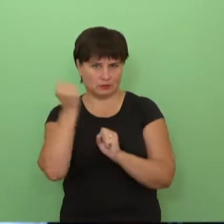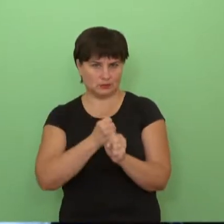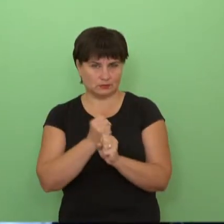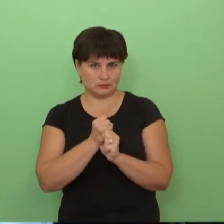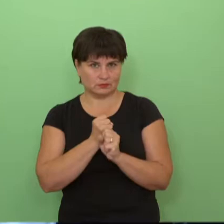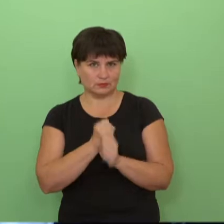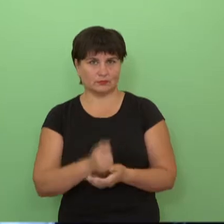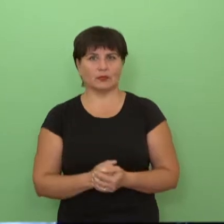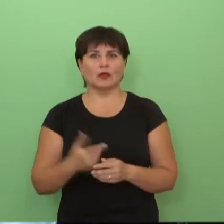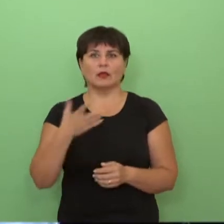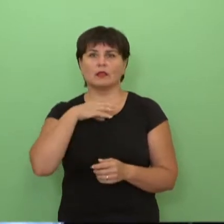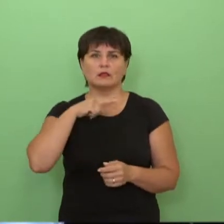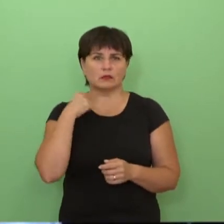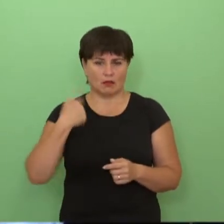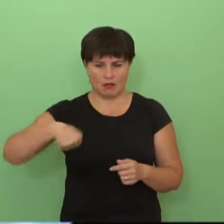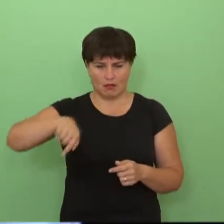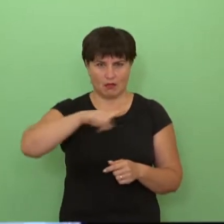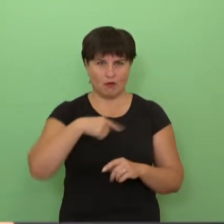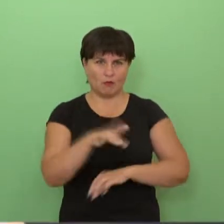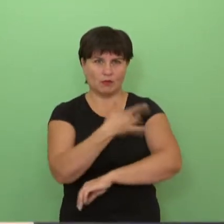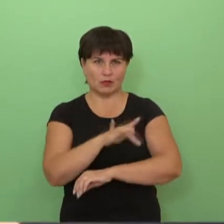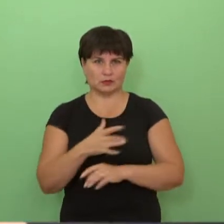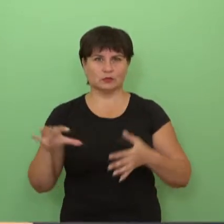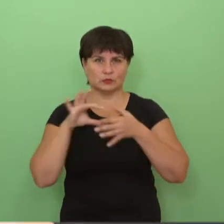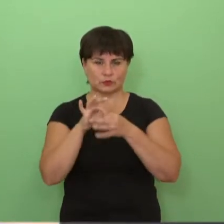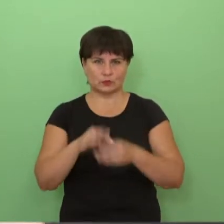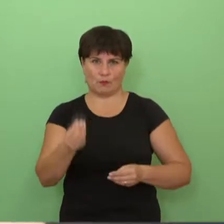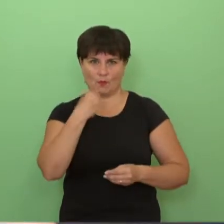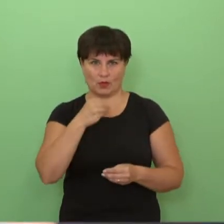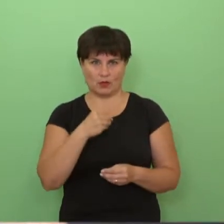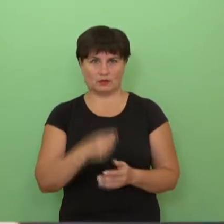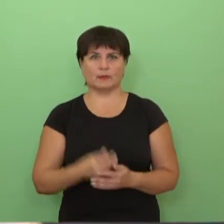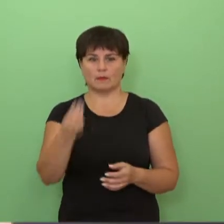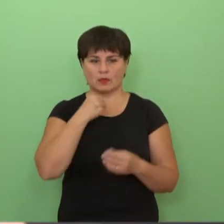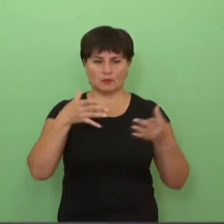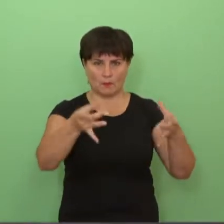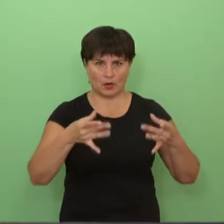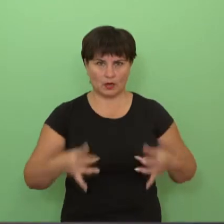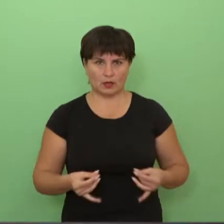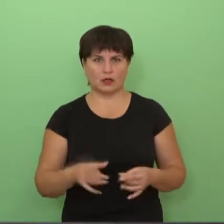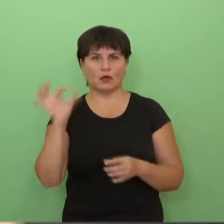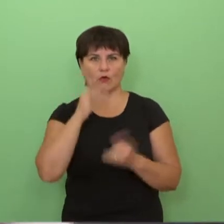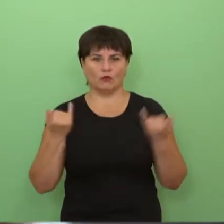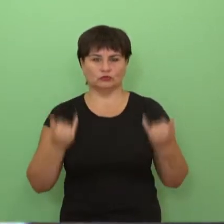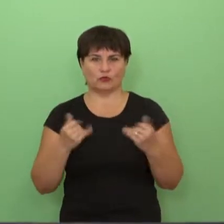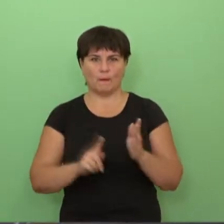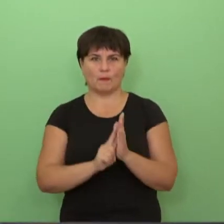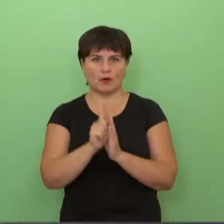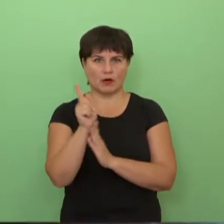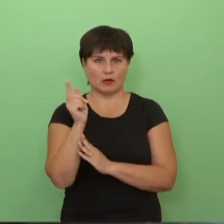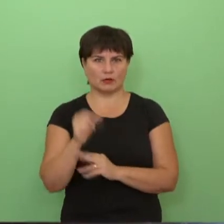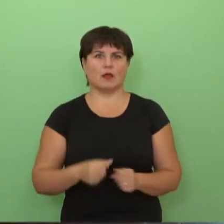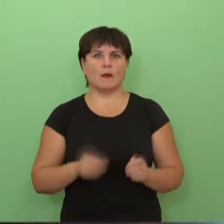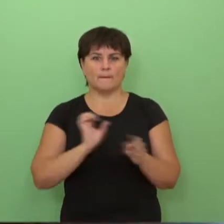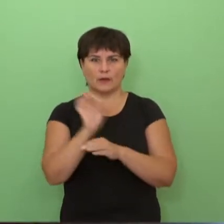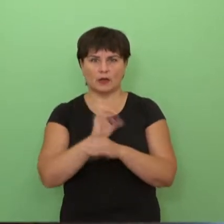tiesų dabar darome labai daug. Tai pirmiausia, tai mūsų daug paskogų susijęs su maitinimu. Tai yra maisto paketai, tai yra tai, ką šiandien